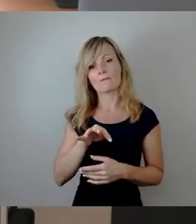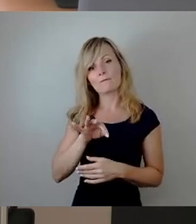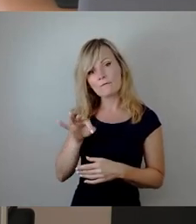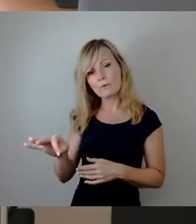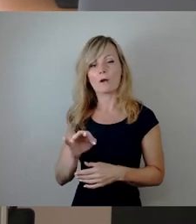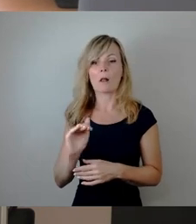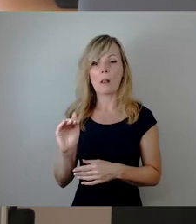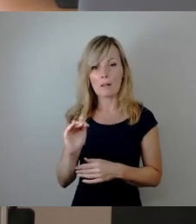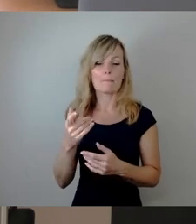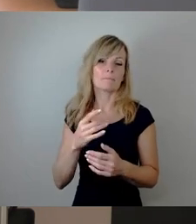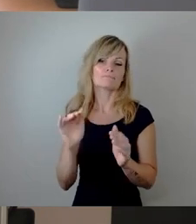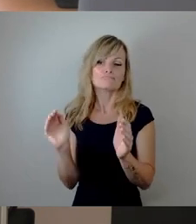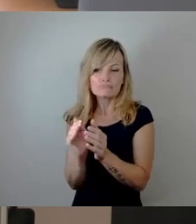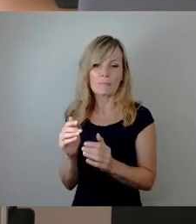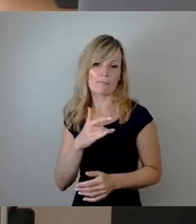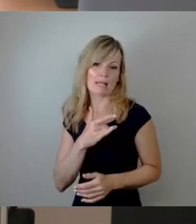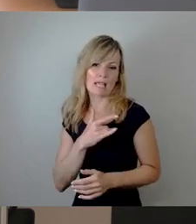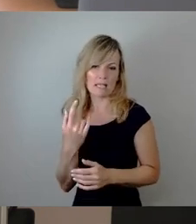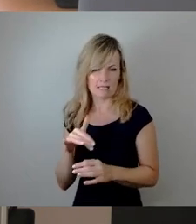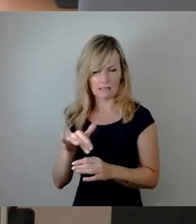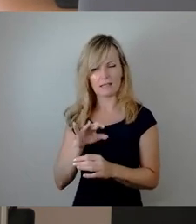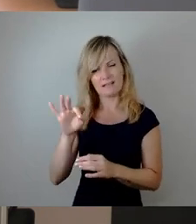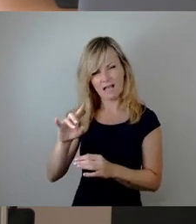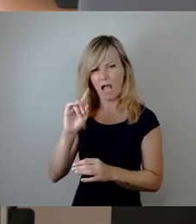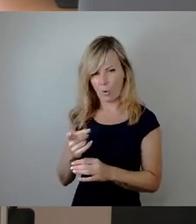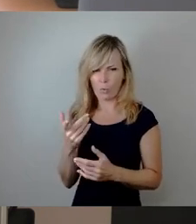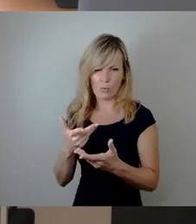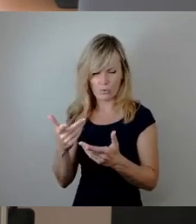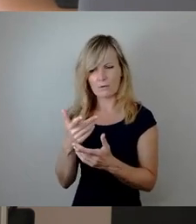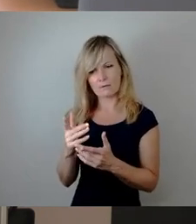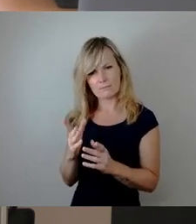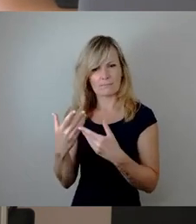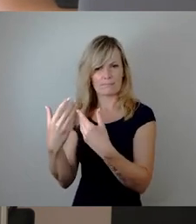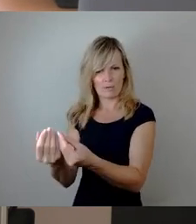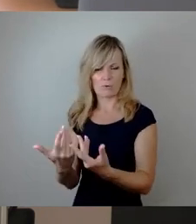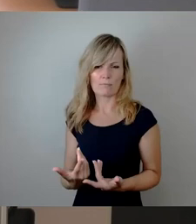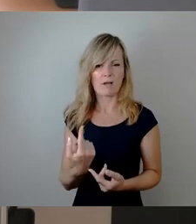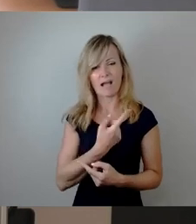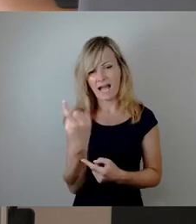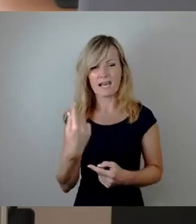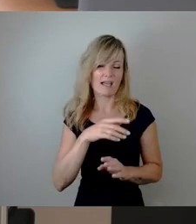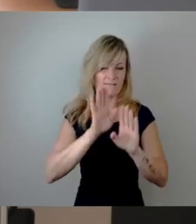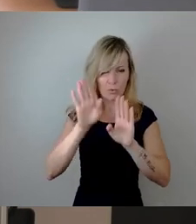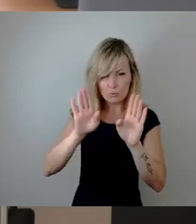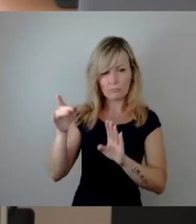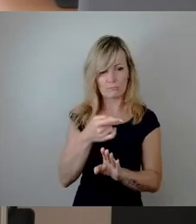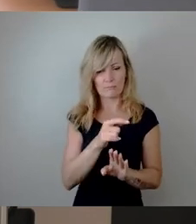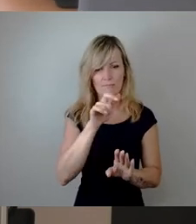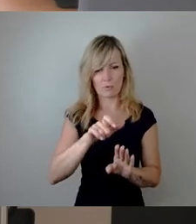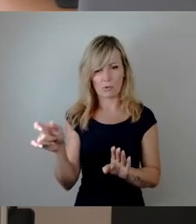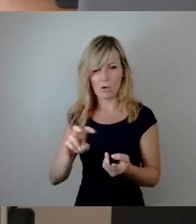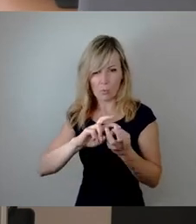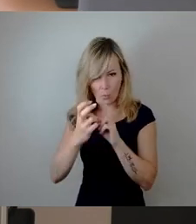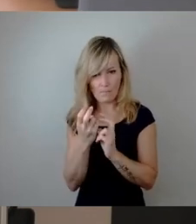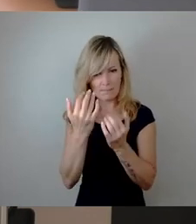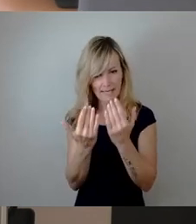Berücksichtigung finden und all diese Voten der Bürger hier auch stattfinden. In einem zweiten